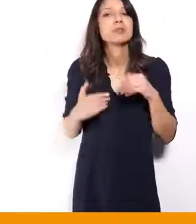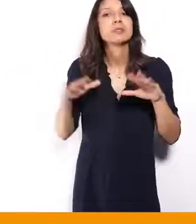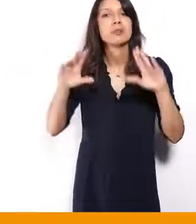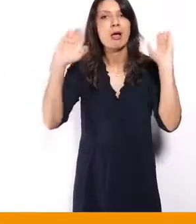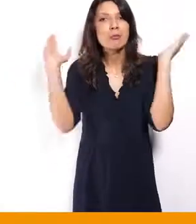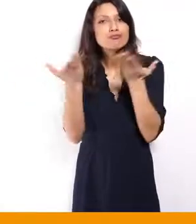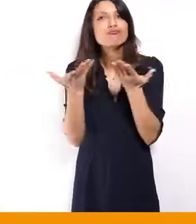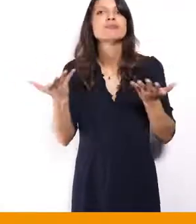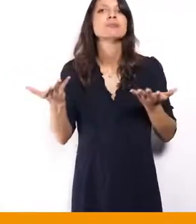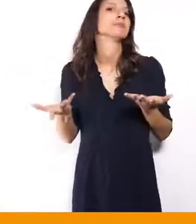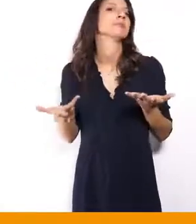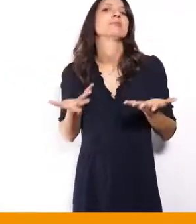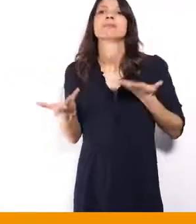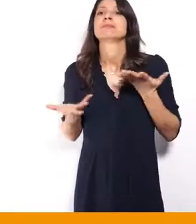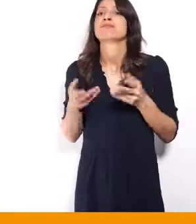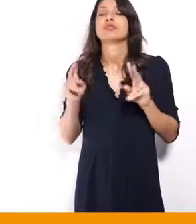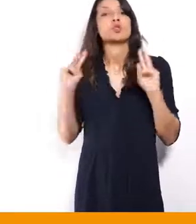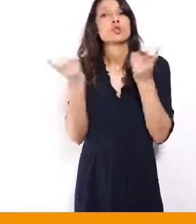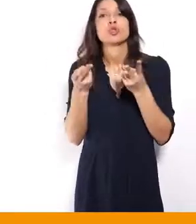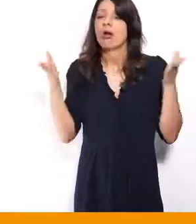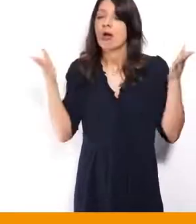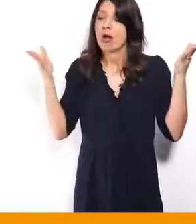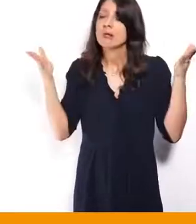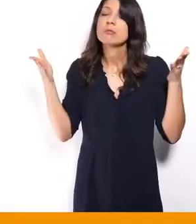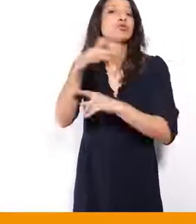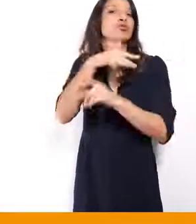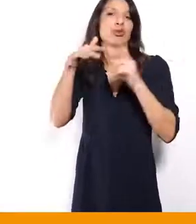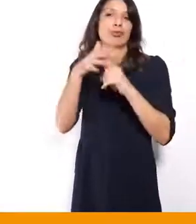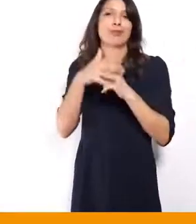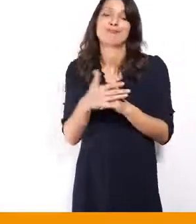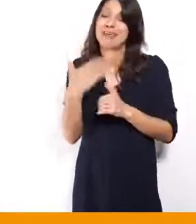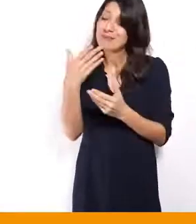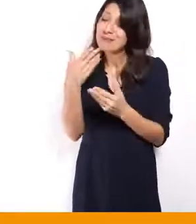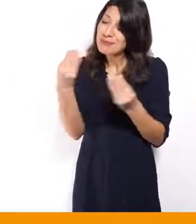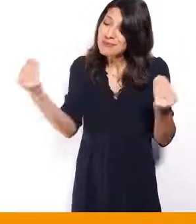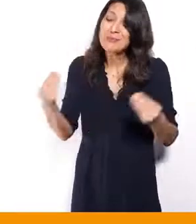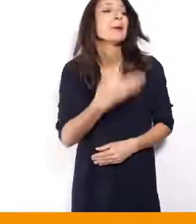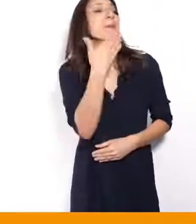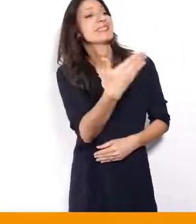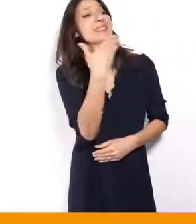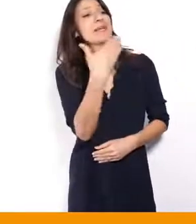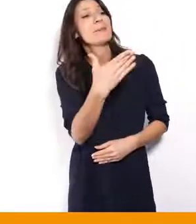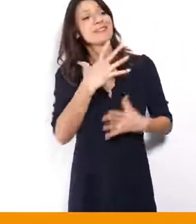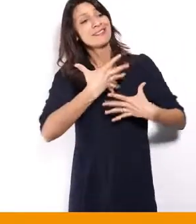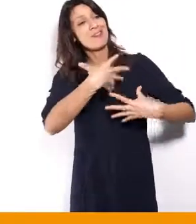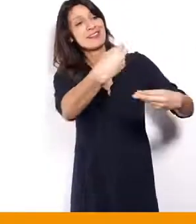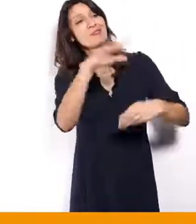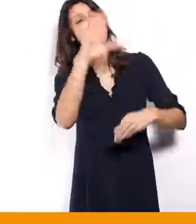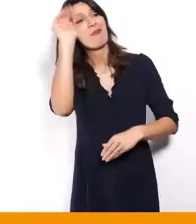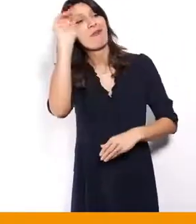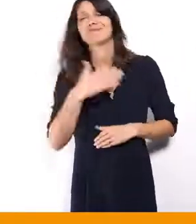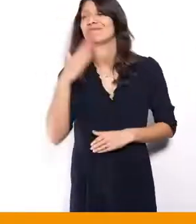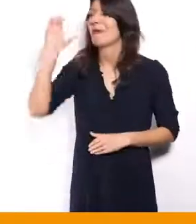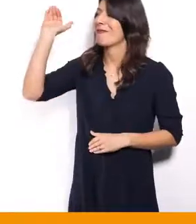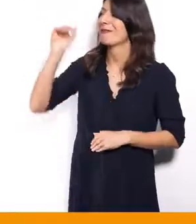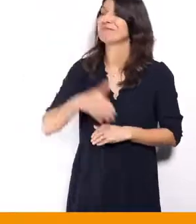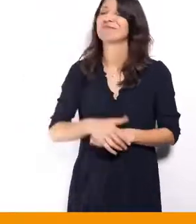plus généralement sur la société. Merci beaucoup. Merci, merci pour votre invitation. Au revoir. Au revoir.